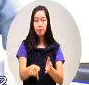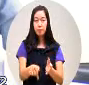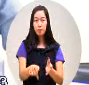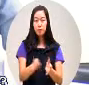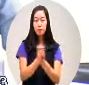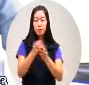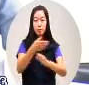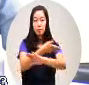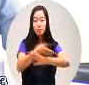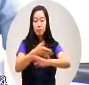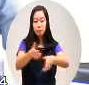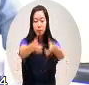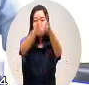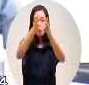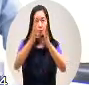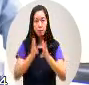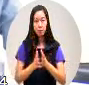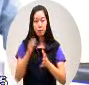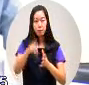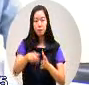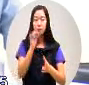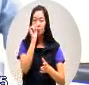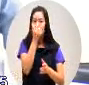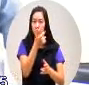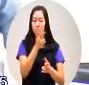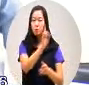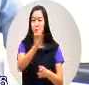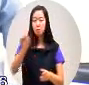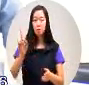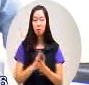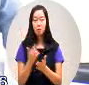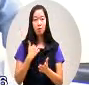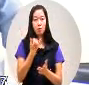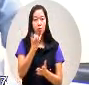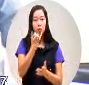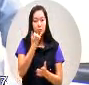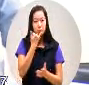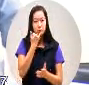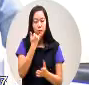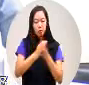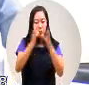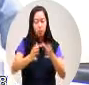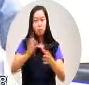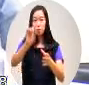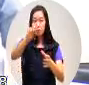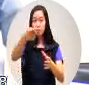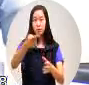溪桥因为其他特殊的因素能够优先施坐